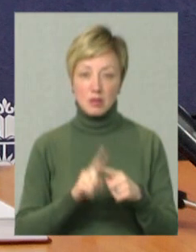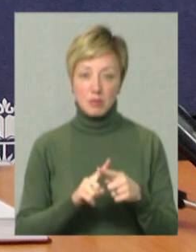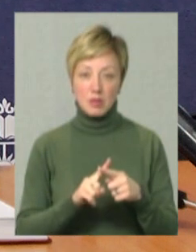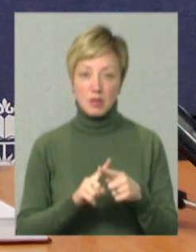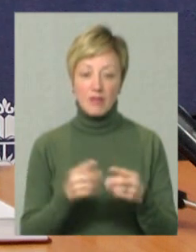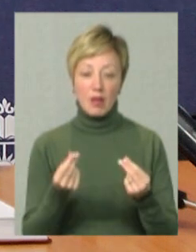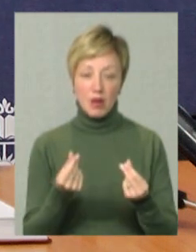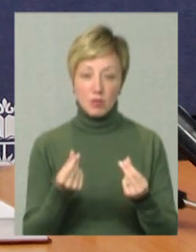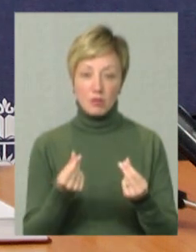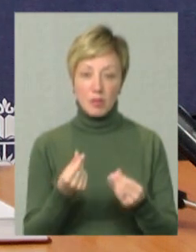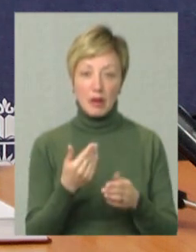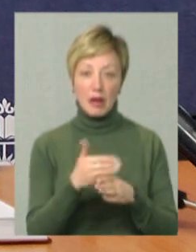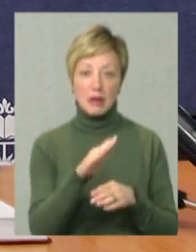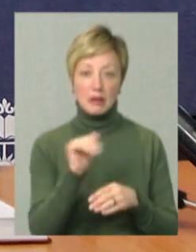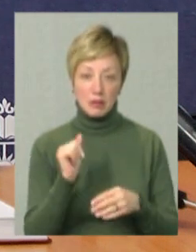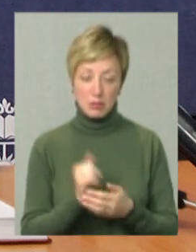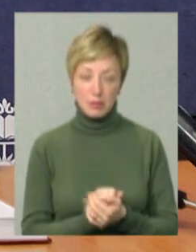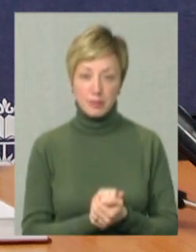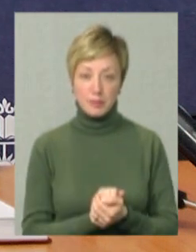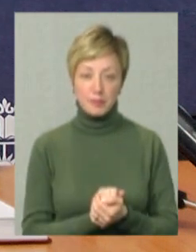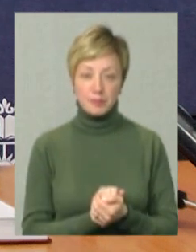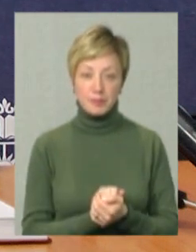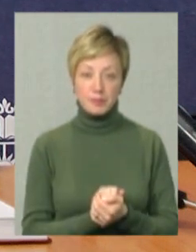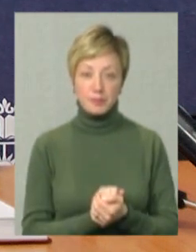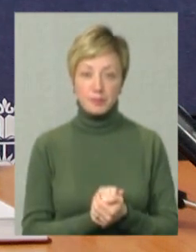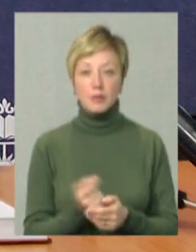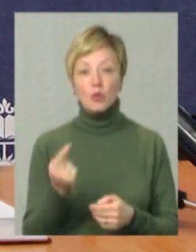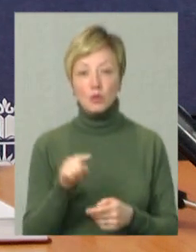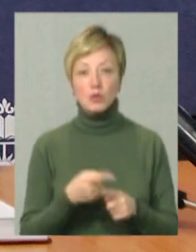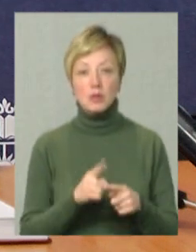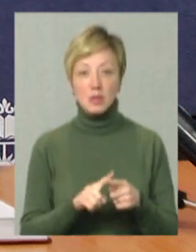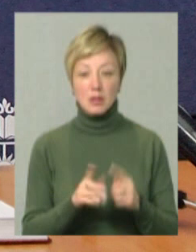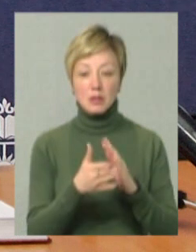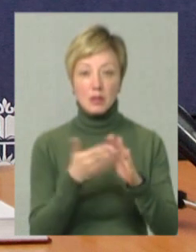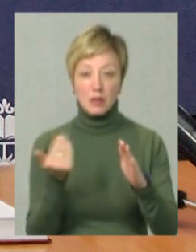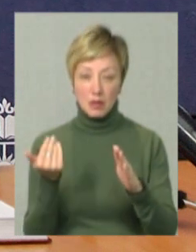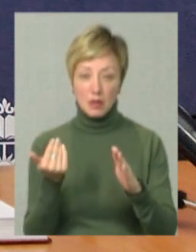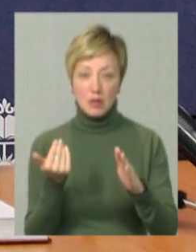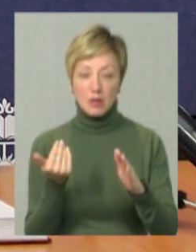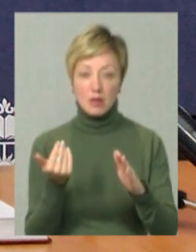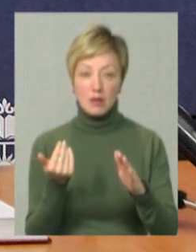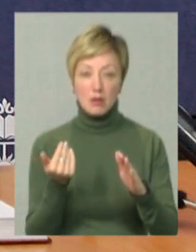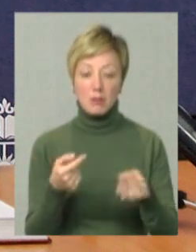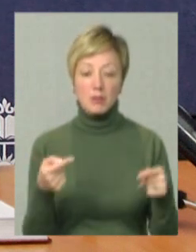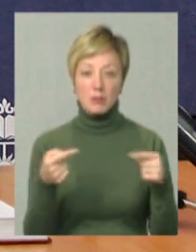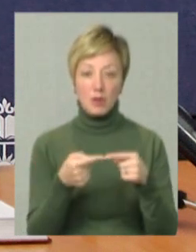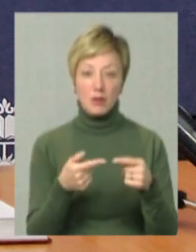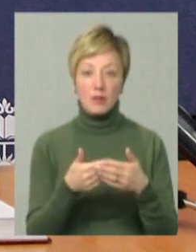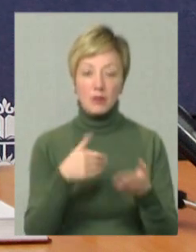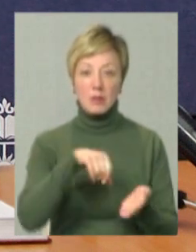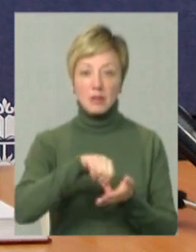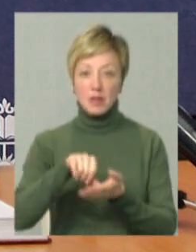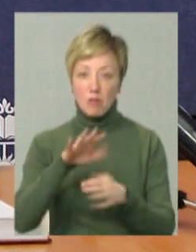цими фінансовими кредитними ресурсами. Тому це заклик і безпосередньо від